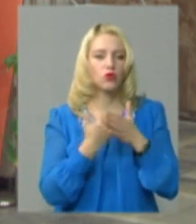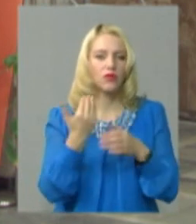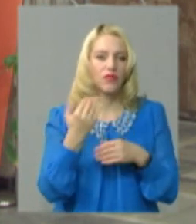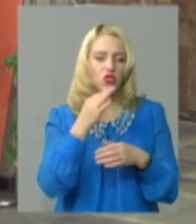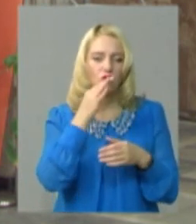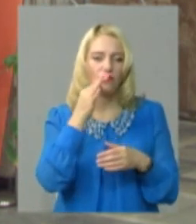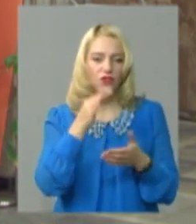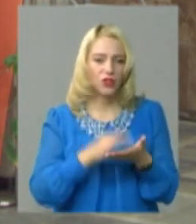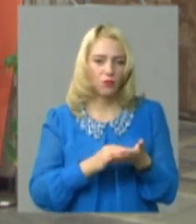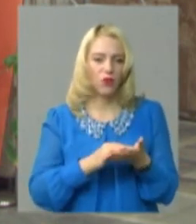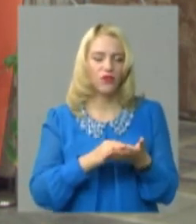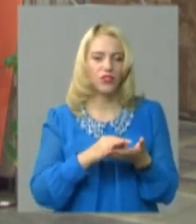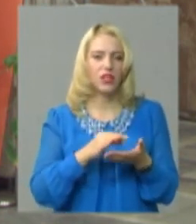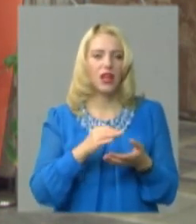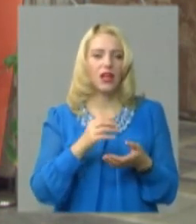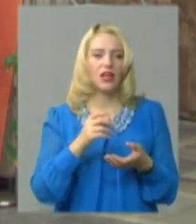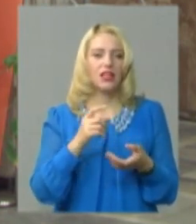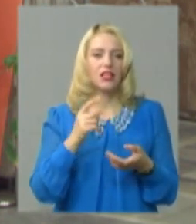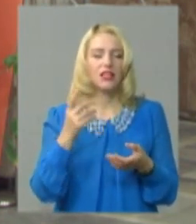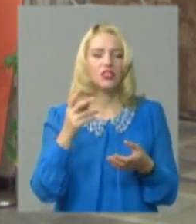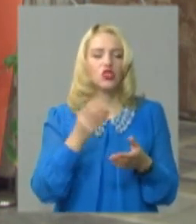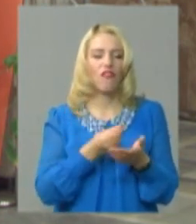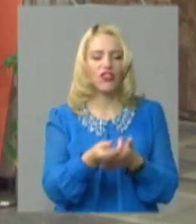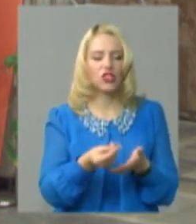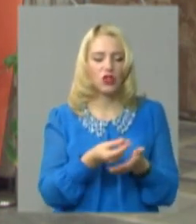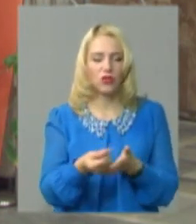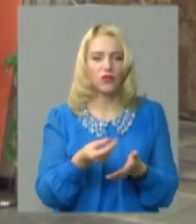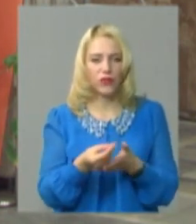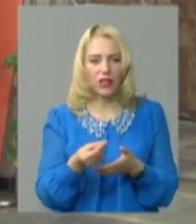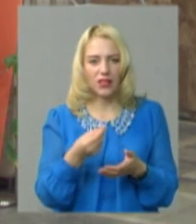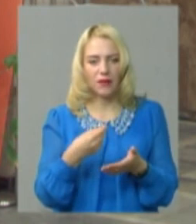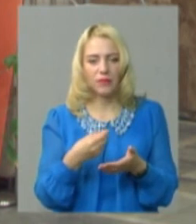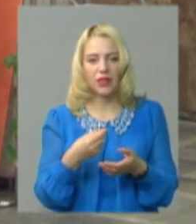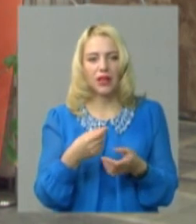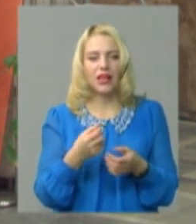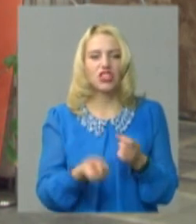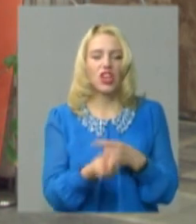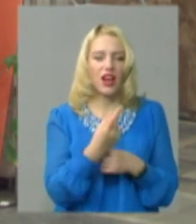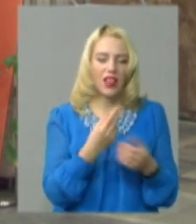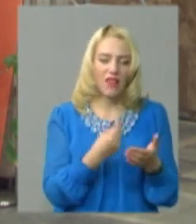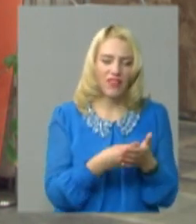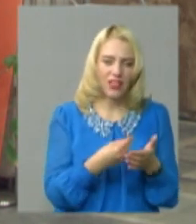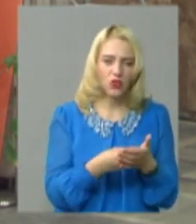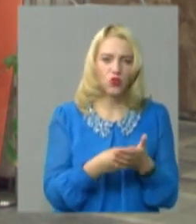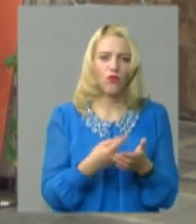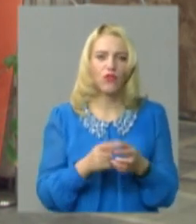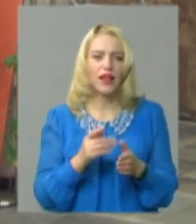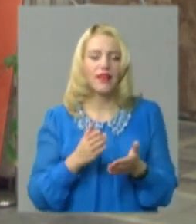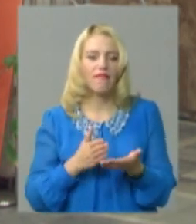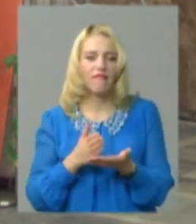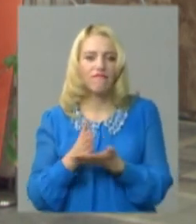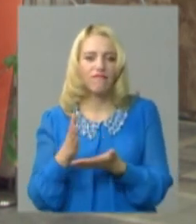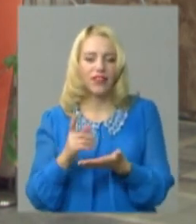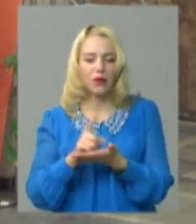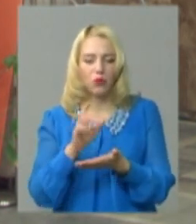зору фінансування видатків на утримання. Джерела фінансування, види податків, субвенції, які мають бути